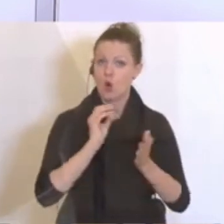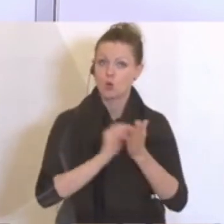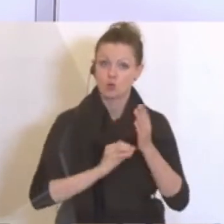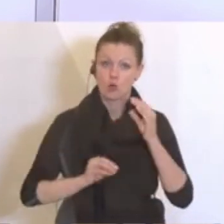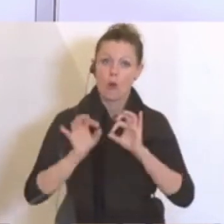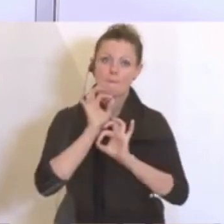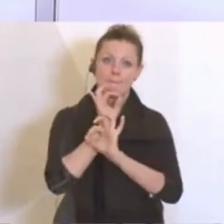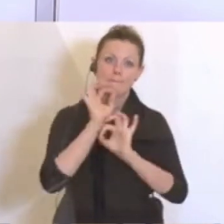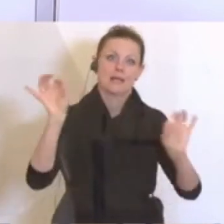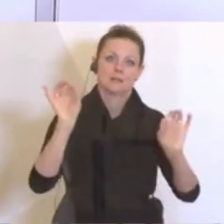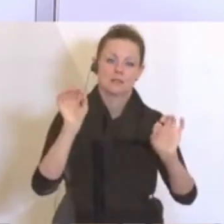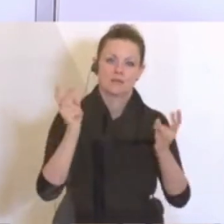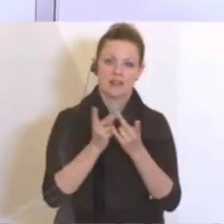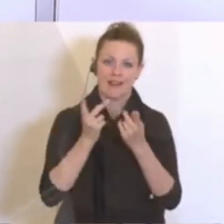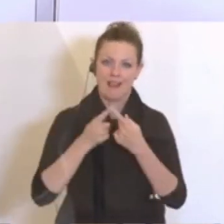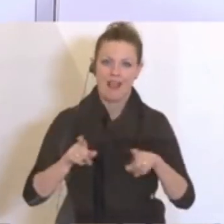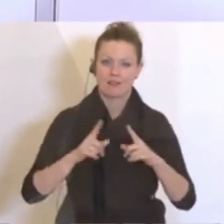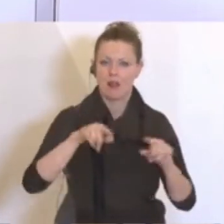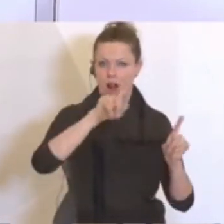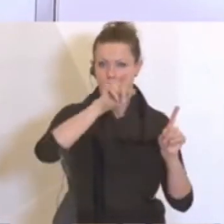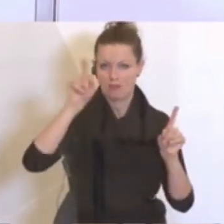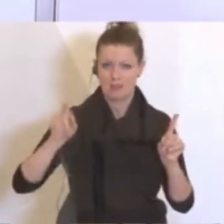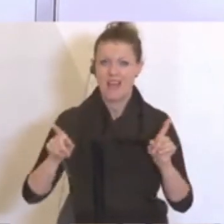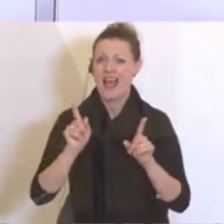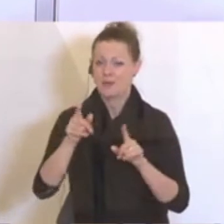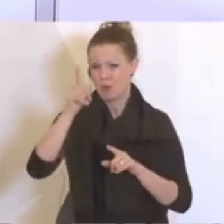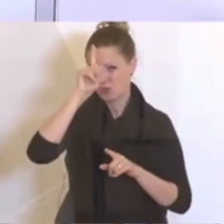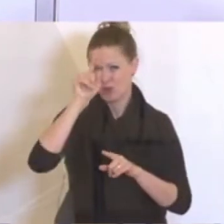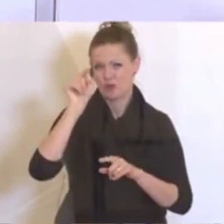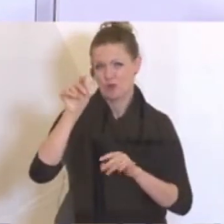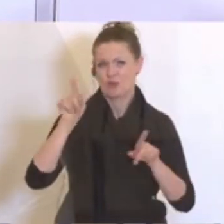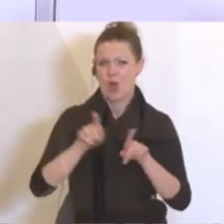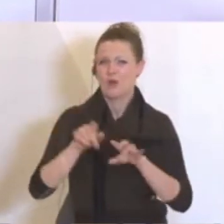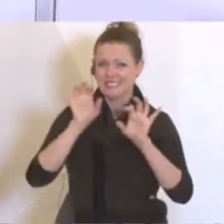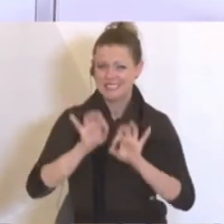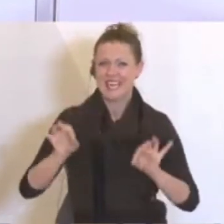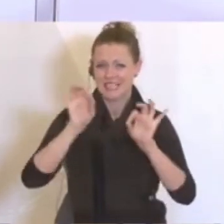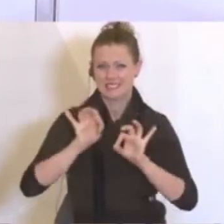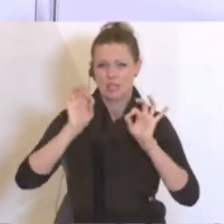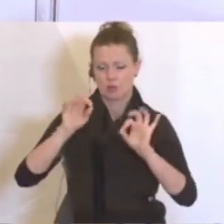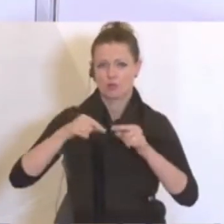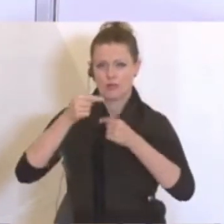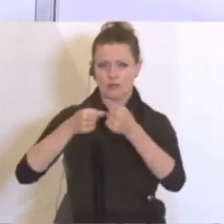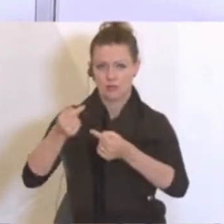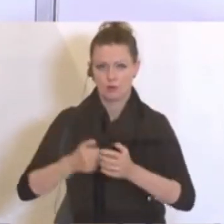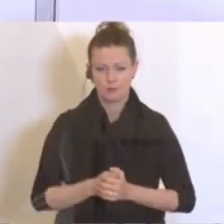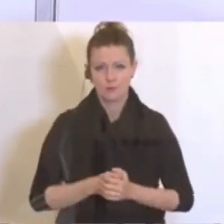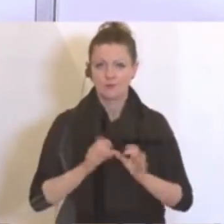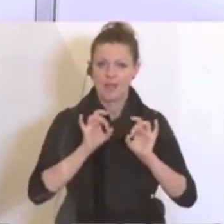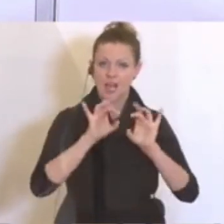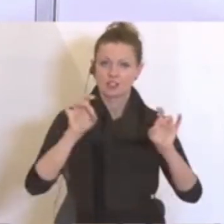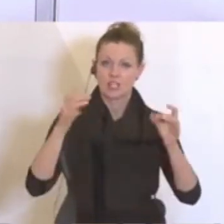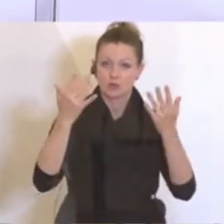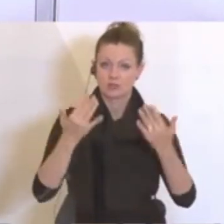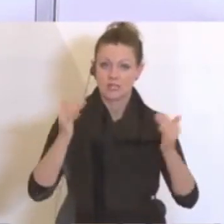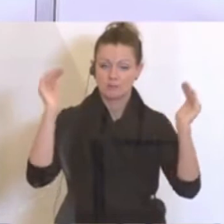bessere ist als in vielen anderen Ländern, aber auch in Deutschland gibt es, eine sehr, sehr gute Entwicklung. Und je niedriger die Ansteckungszahlen